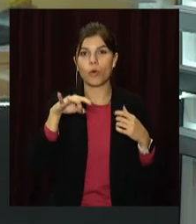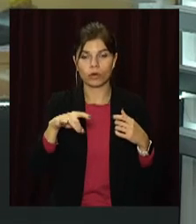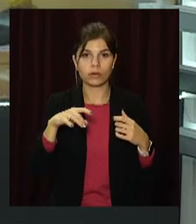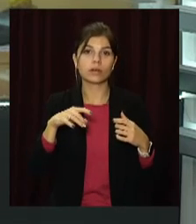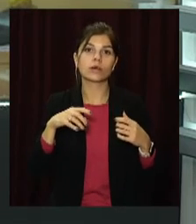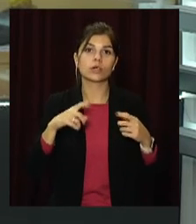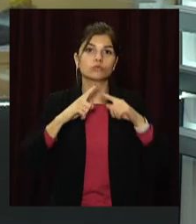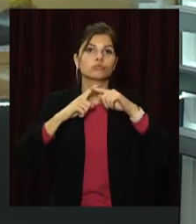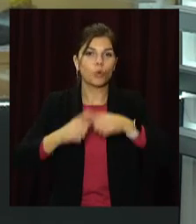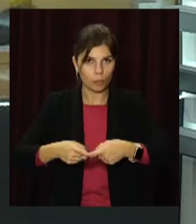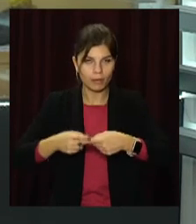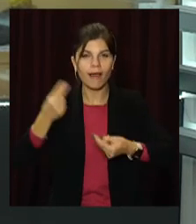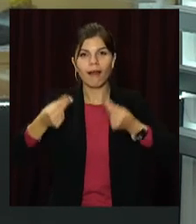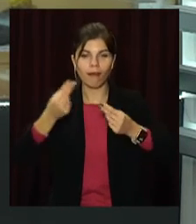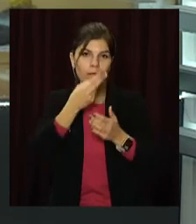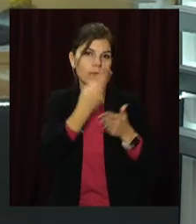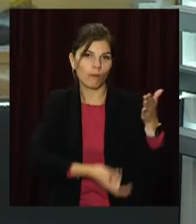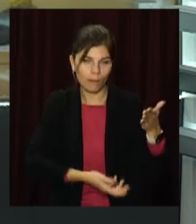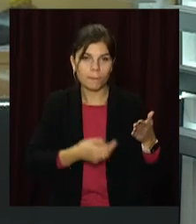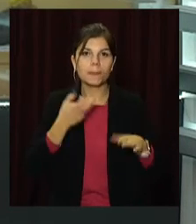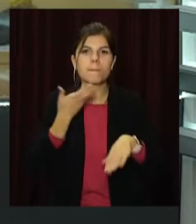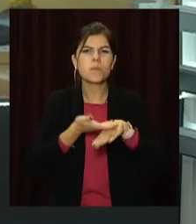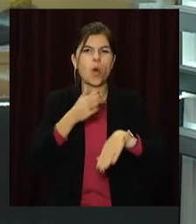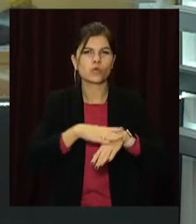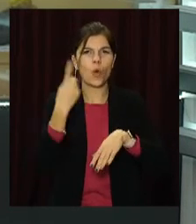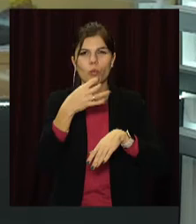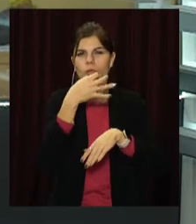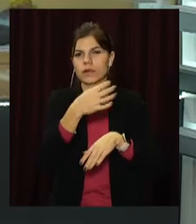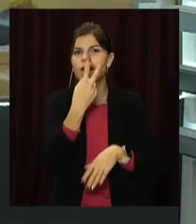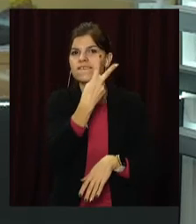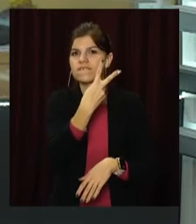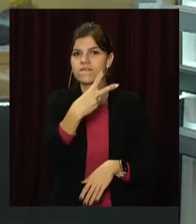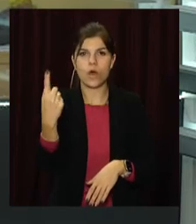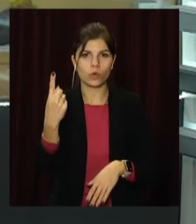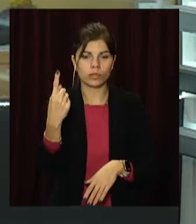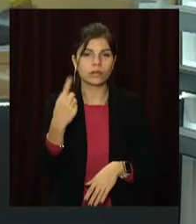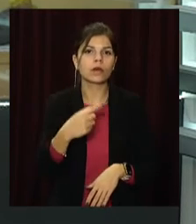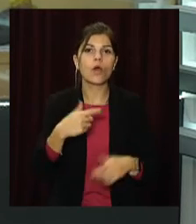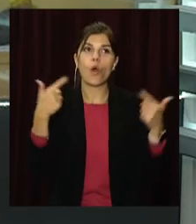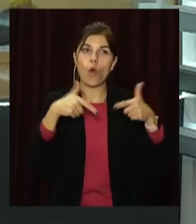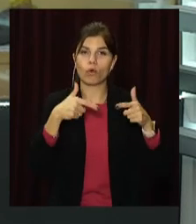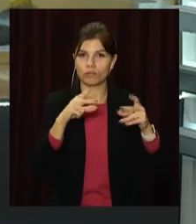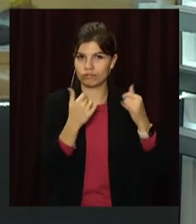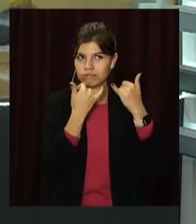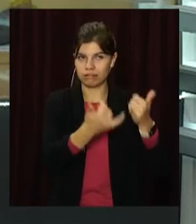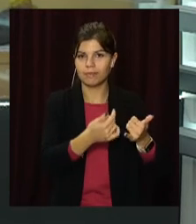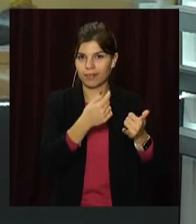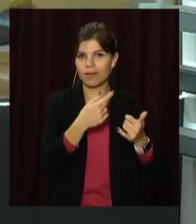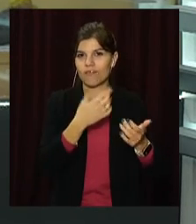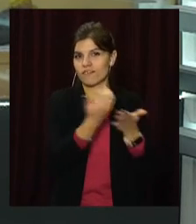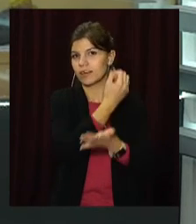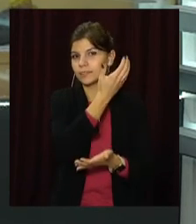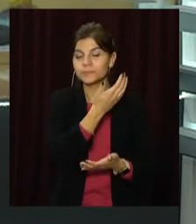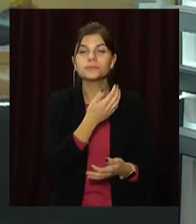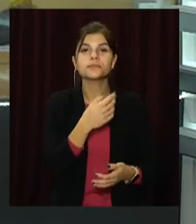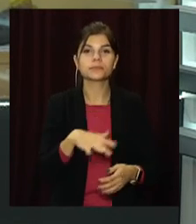спорт». Із горішніх плавнів Полтавської області. Рахунок матчу 2-1 на користь гостей. Для підопічних Олександра